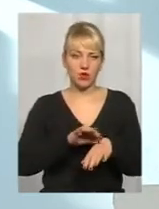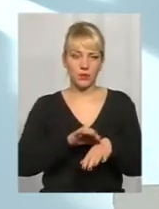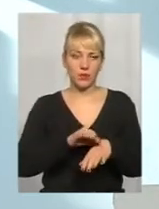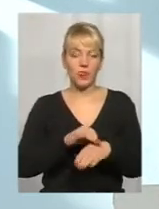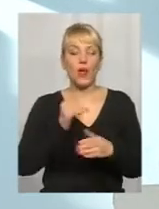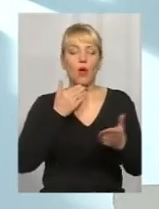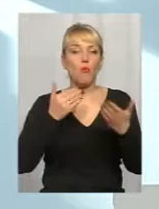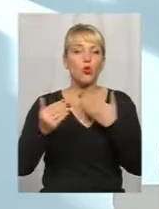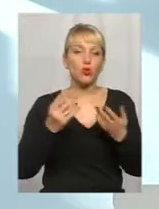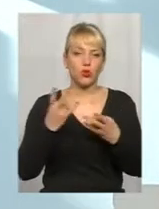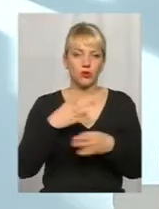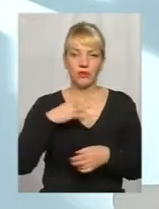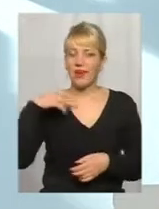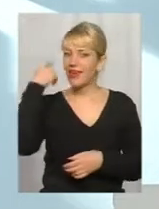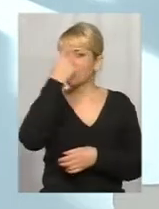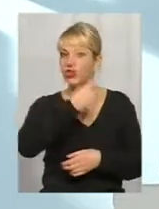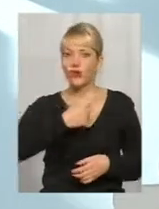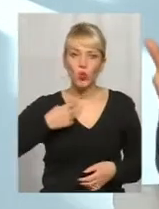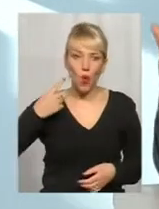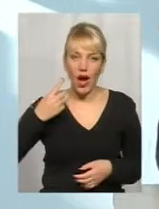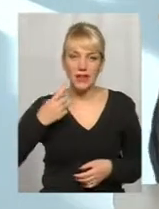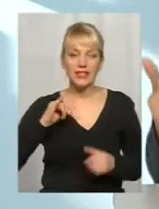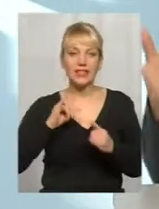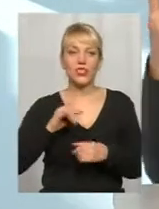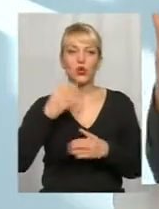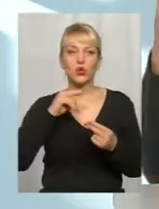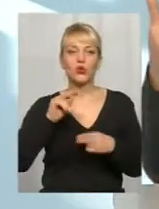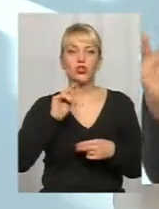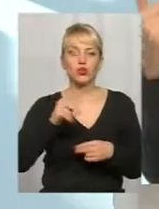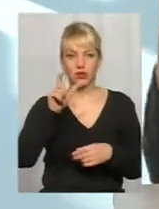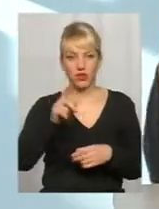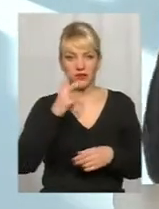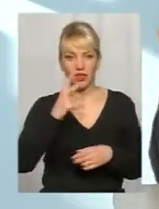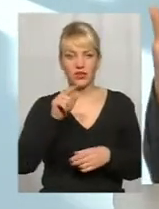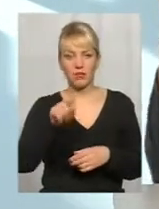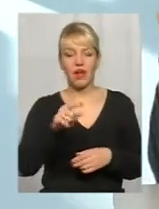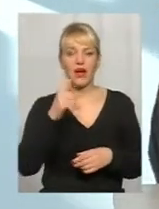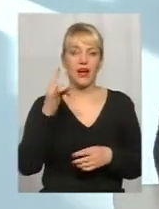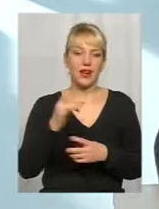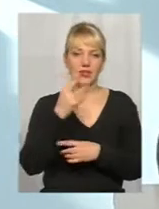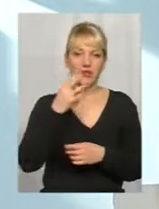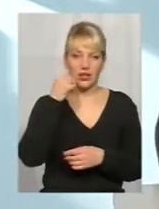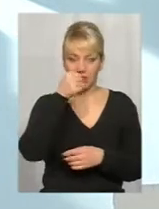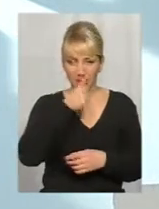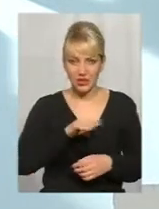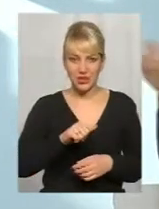Подход к нему всегда индивидуальный. И лучше, чем человек, который видит тебя раз в три месяца и знает его состояние, лучше этого